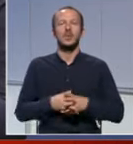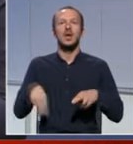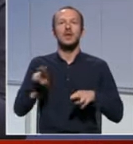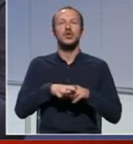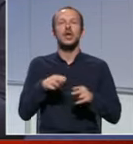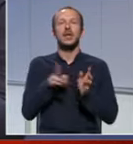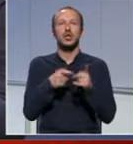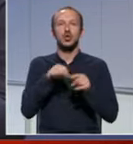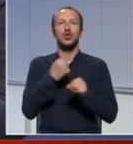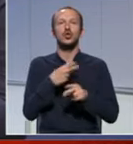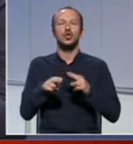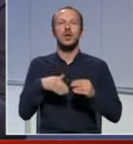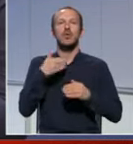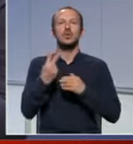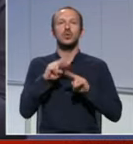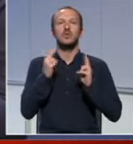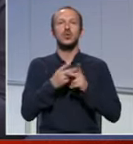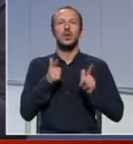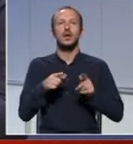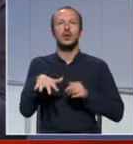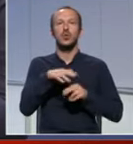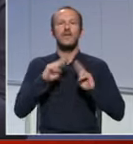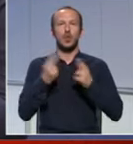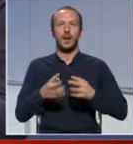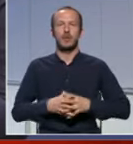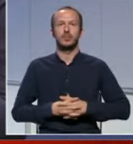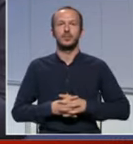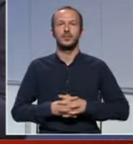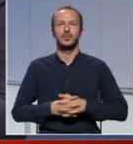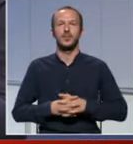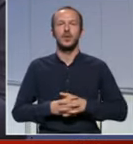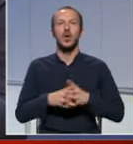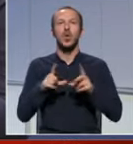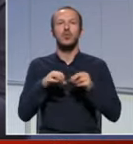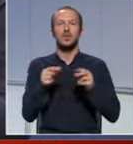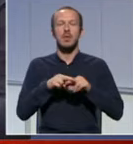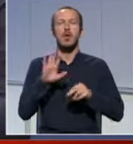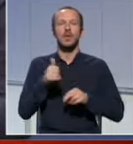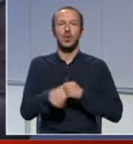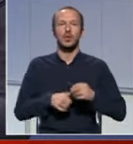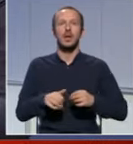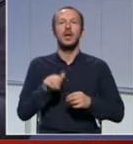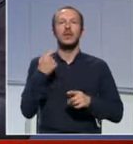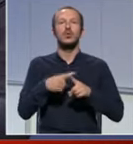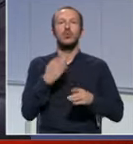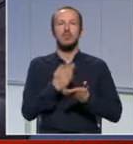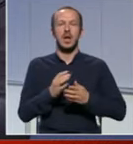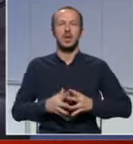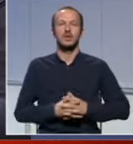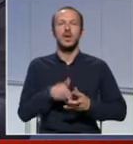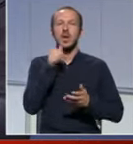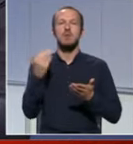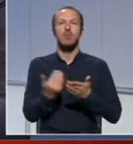najvećeg etničkog čišćenja posle drugog svetskog rata na tlu Evrope, u Busijama ove godine jedampot smo bili i